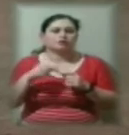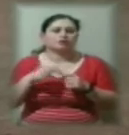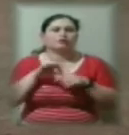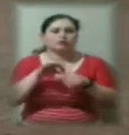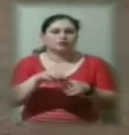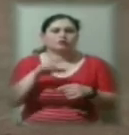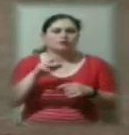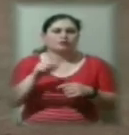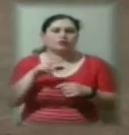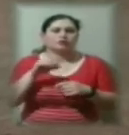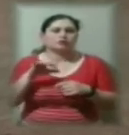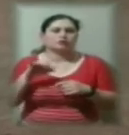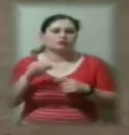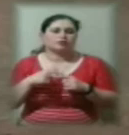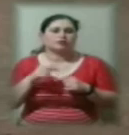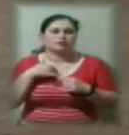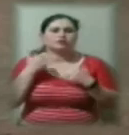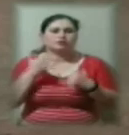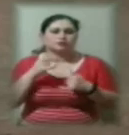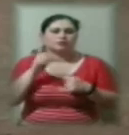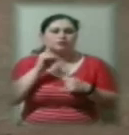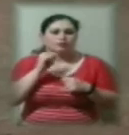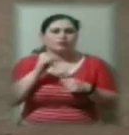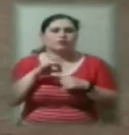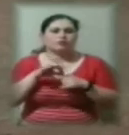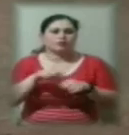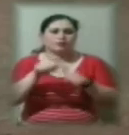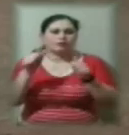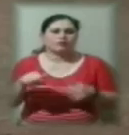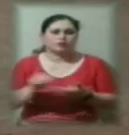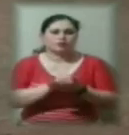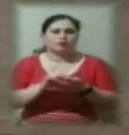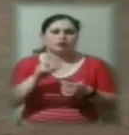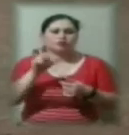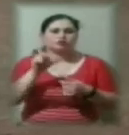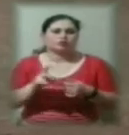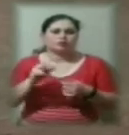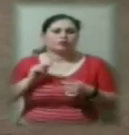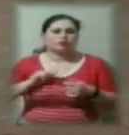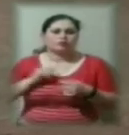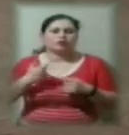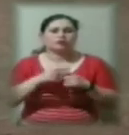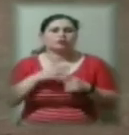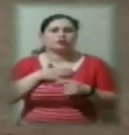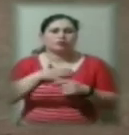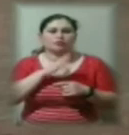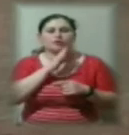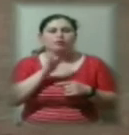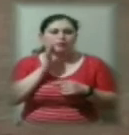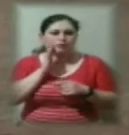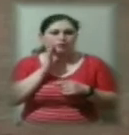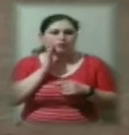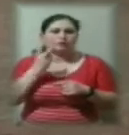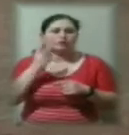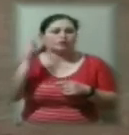Ми знаходимося на сьогоднішній момент в стадії оформлення жінки на роботу. Це наша мати двох учнів, які навчаються на